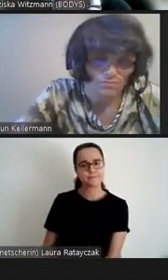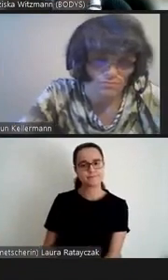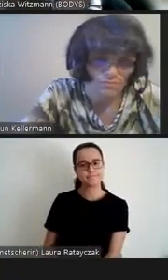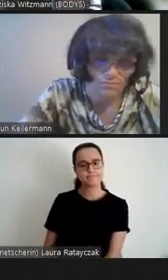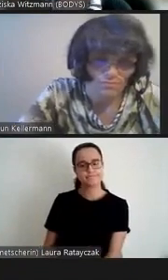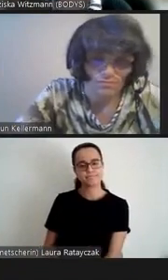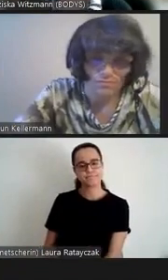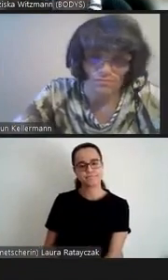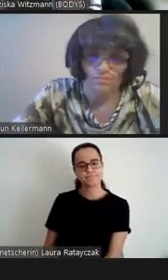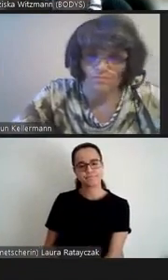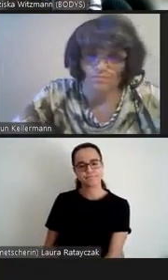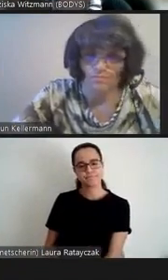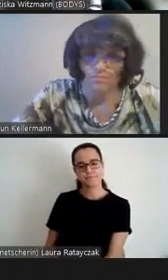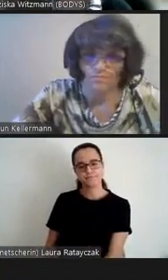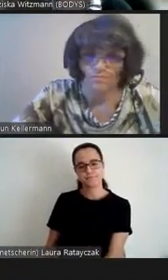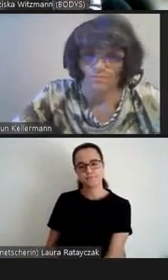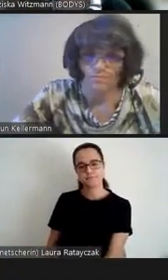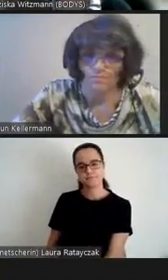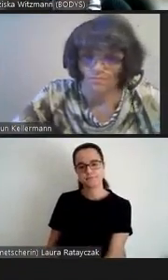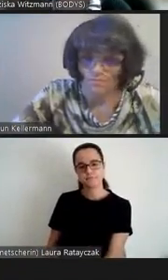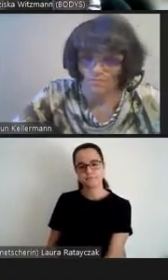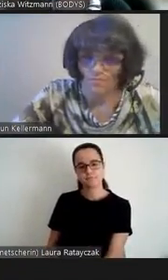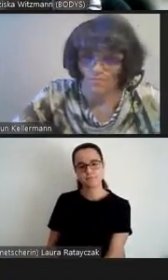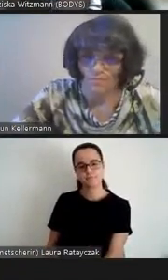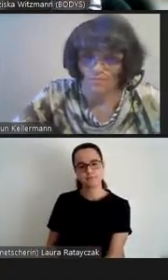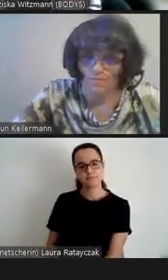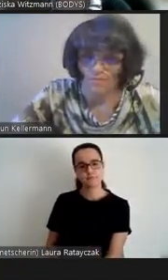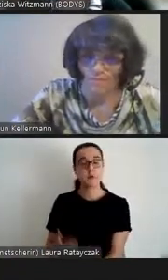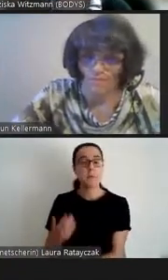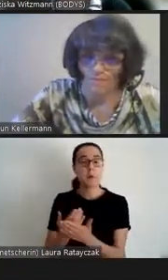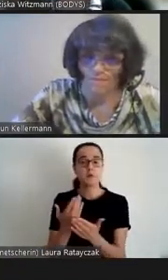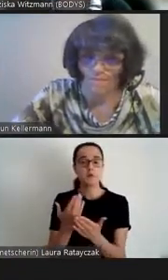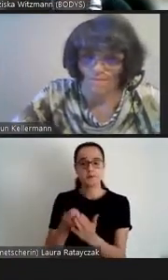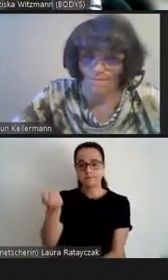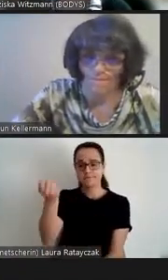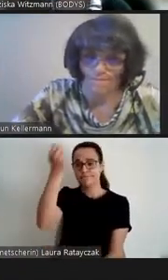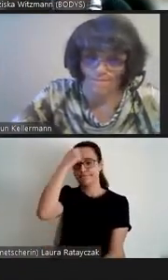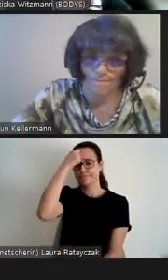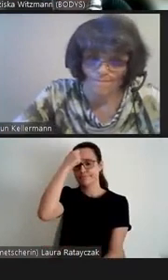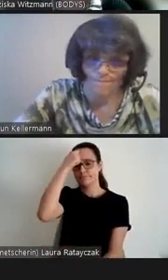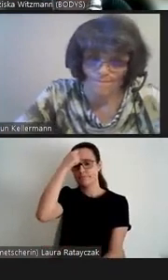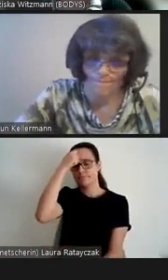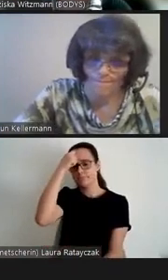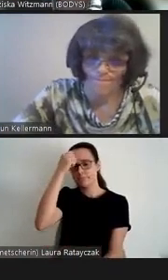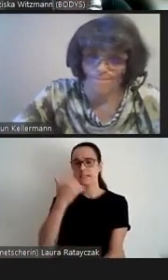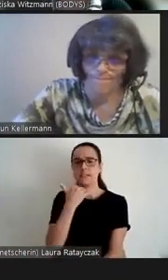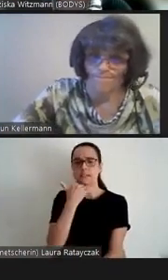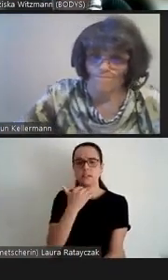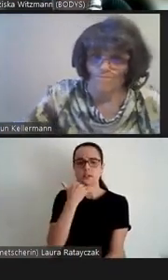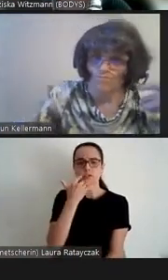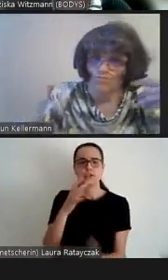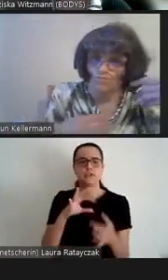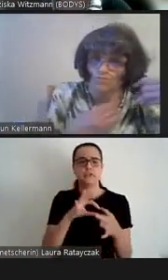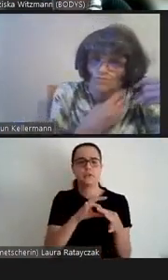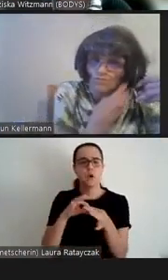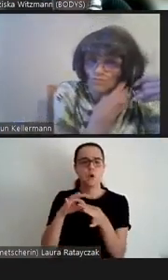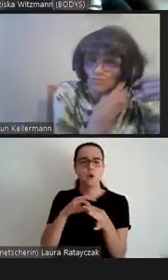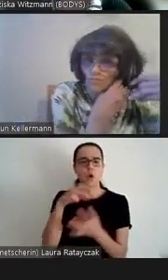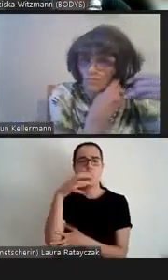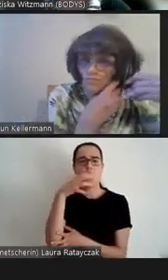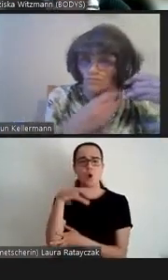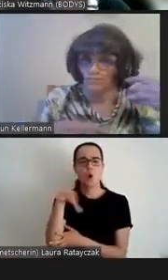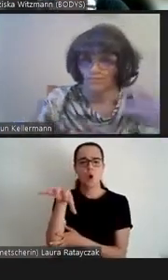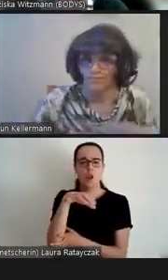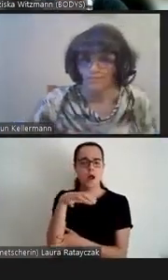bezeichnen können. Ich denke zum Beispiel an die Geschichte von Glöckner von